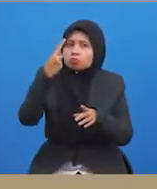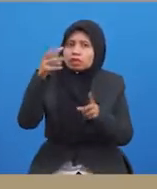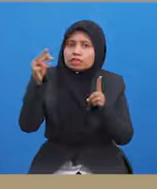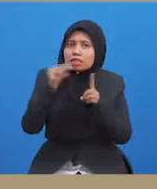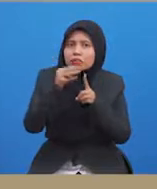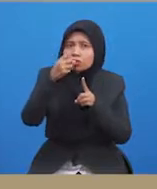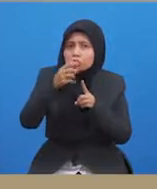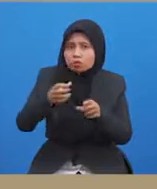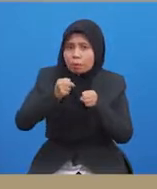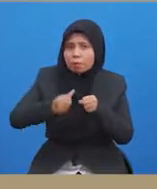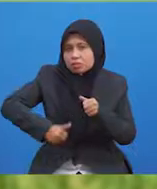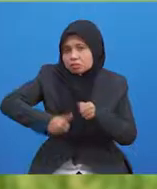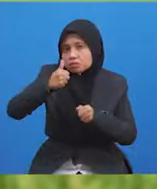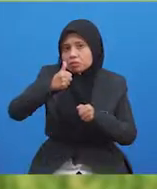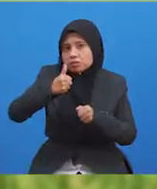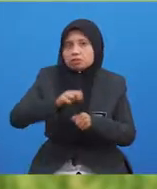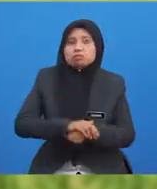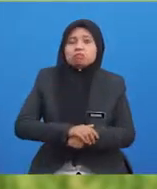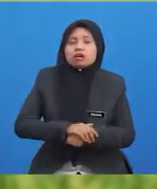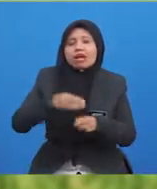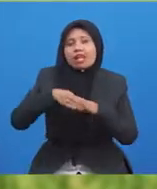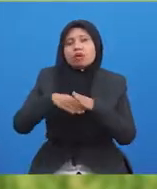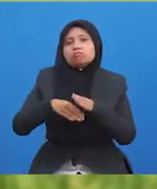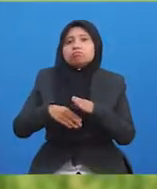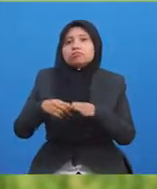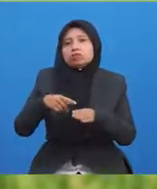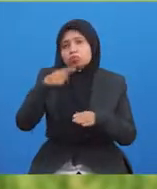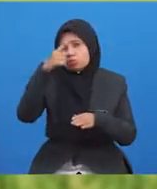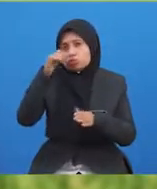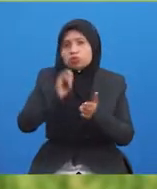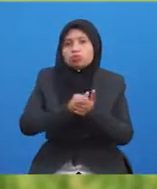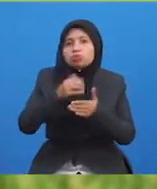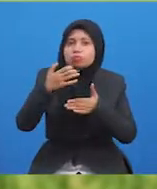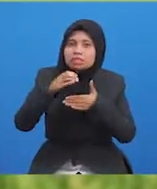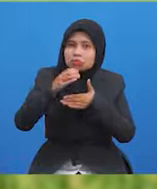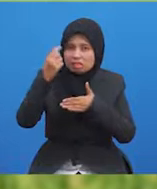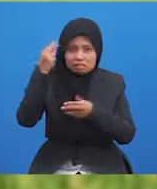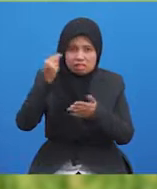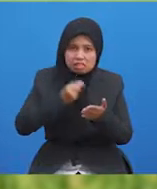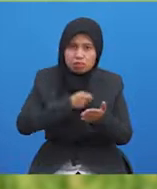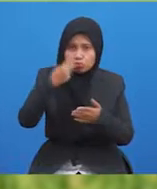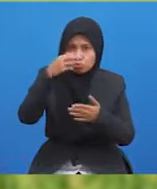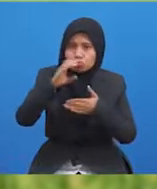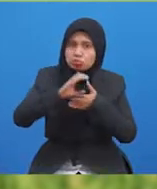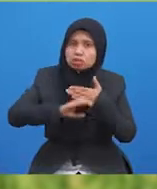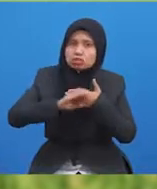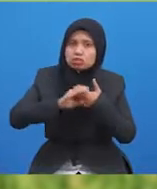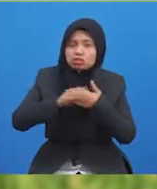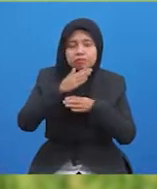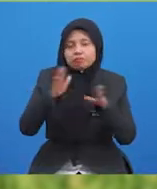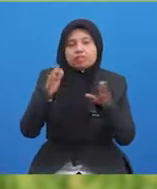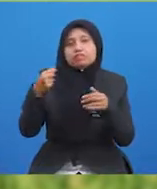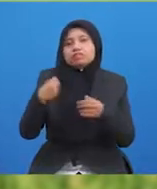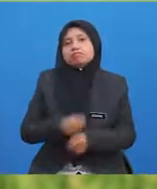meraih kemenangan. Dalam konteks ini, niat untuk mencederakan individu yang lain tidak timbul sama